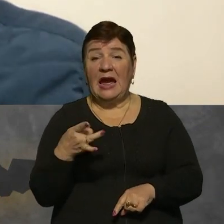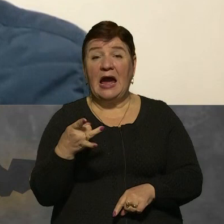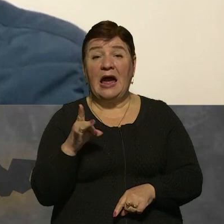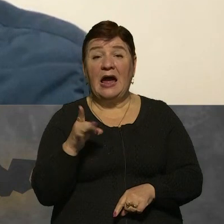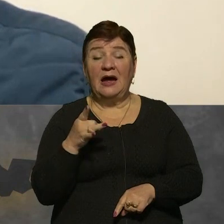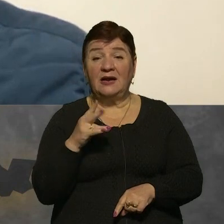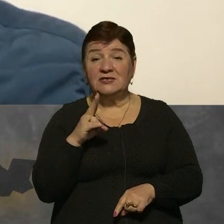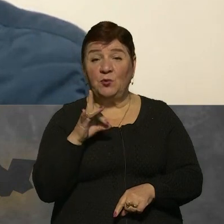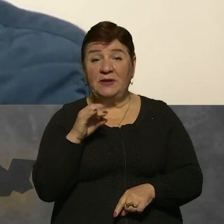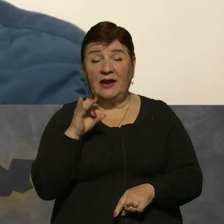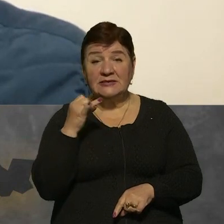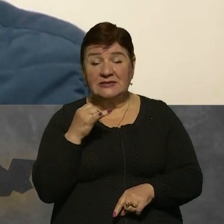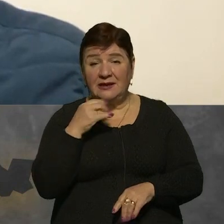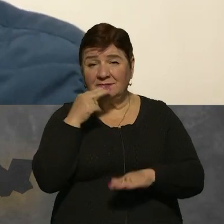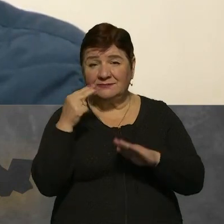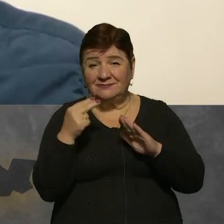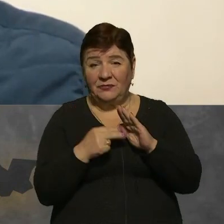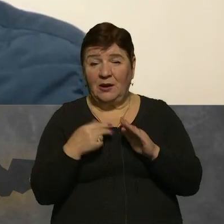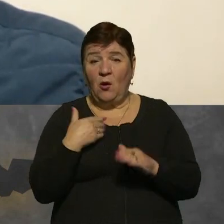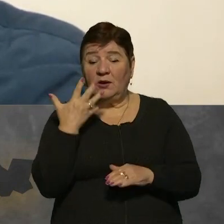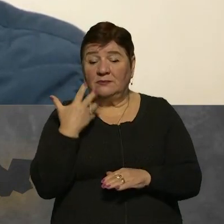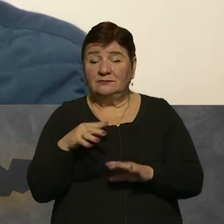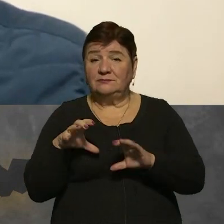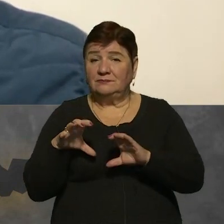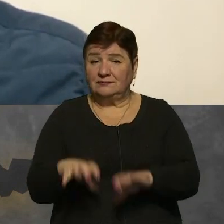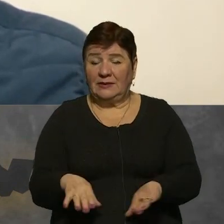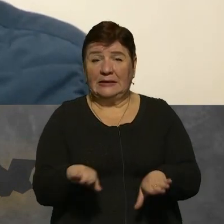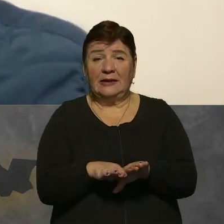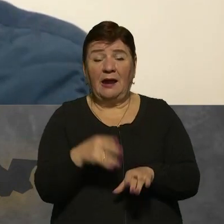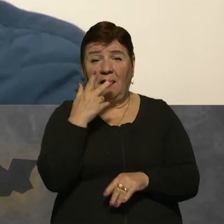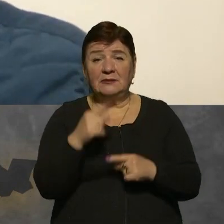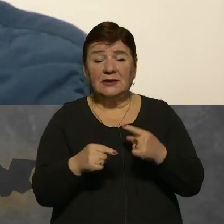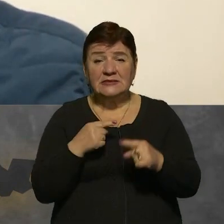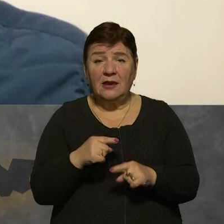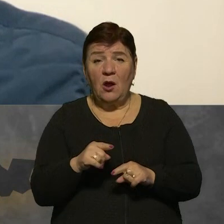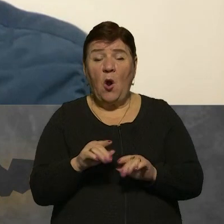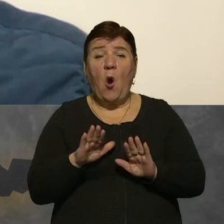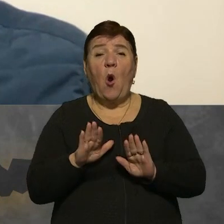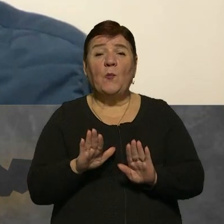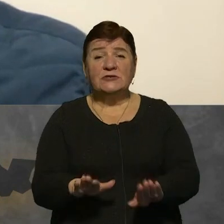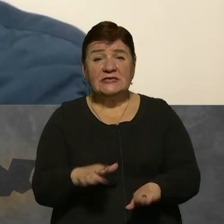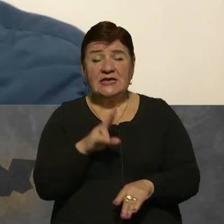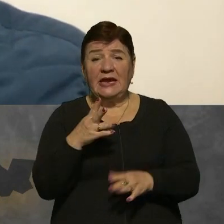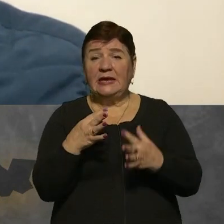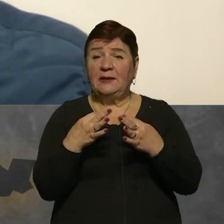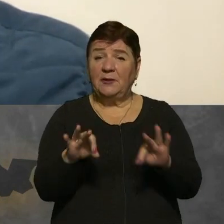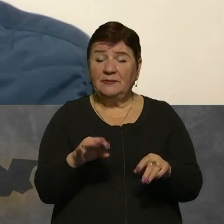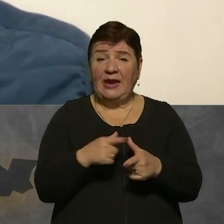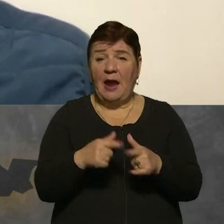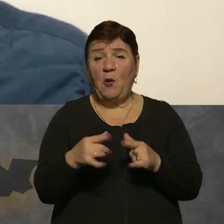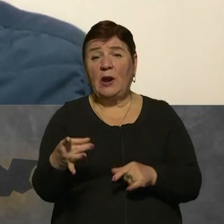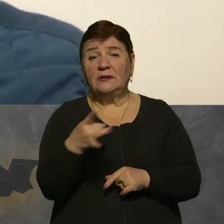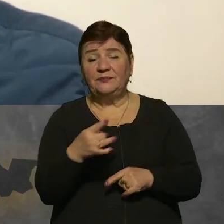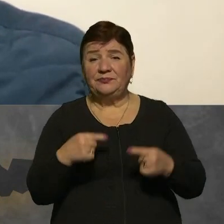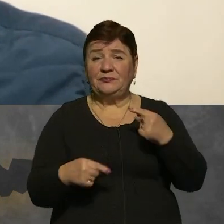Зараз під час виборчої кампанії, коли влада опозиція, в Америці є така традиція, що опозиція, хто би вони не були, демократи чи республіканці,